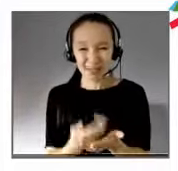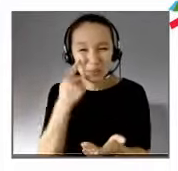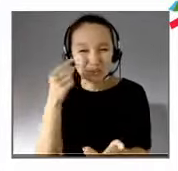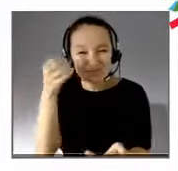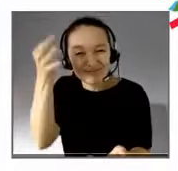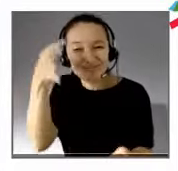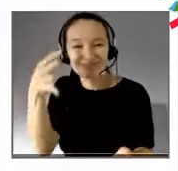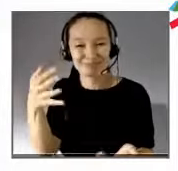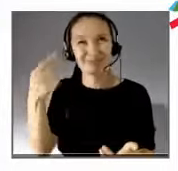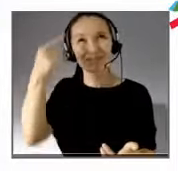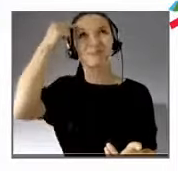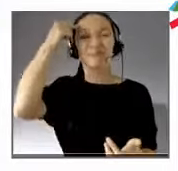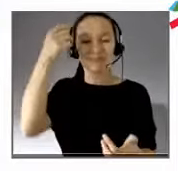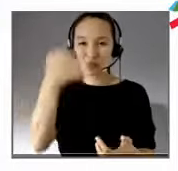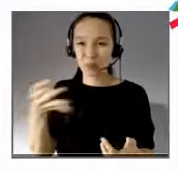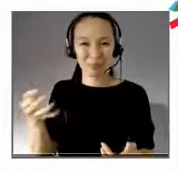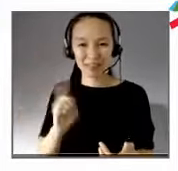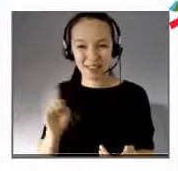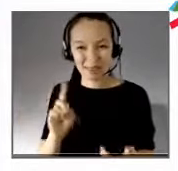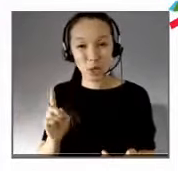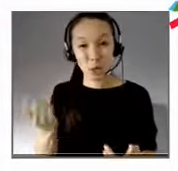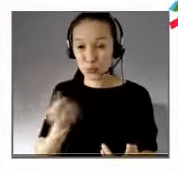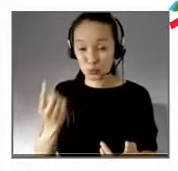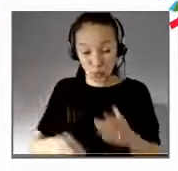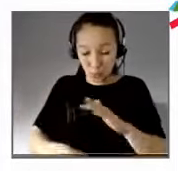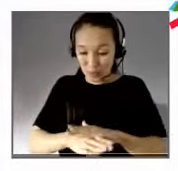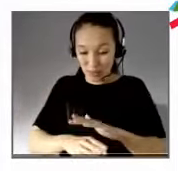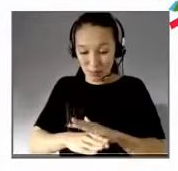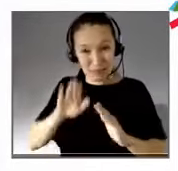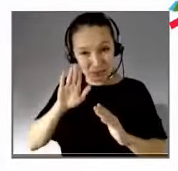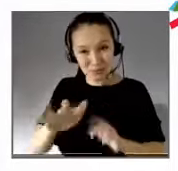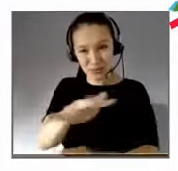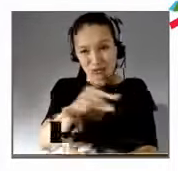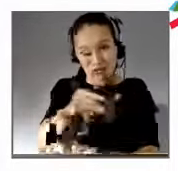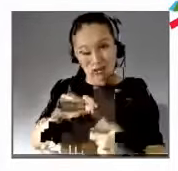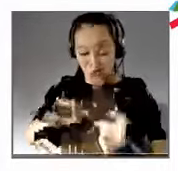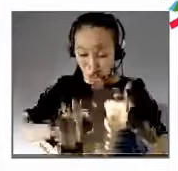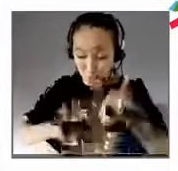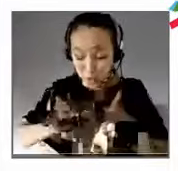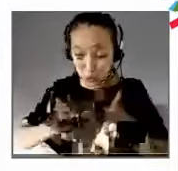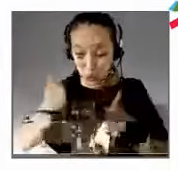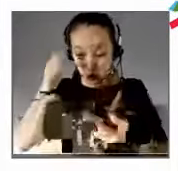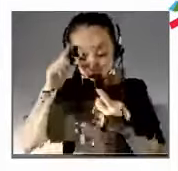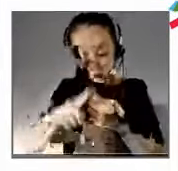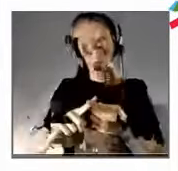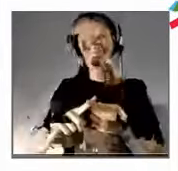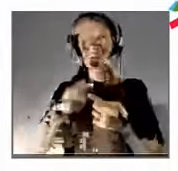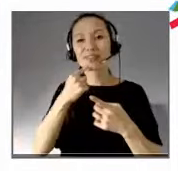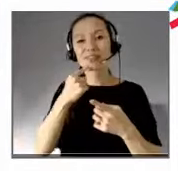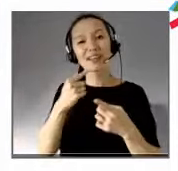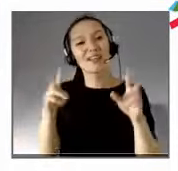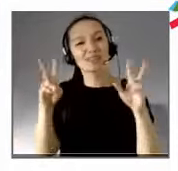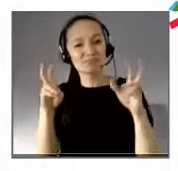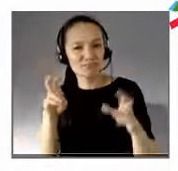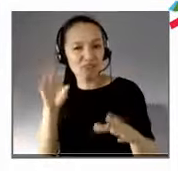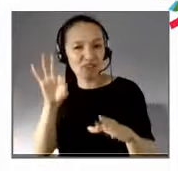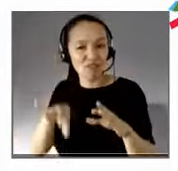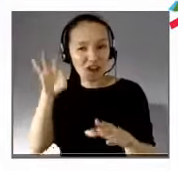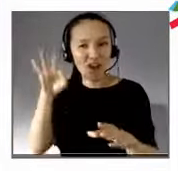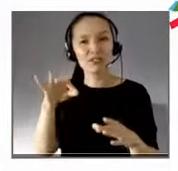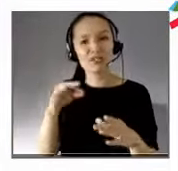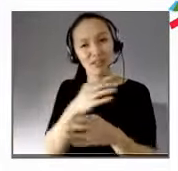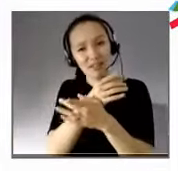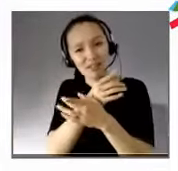logique de compétition. C'est vrai, y compris de nos démocraties, c'est vrai dans le domaine économique, avec